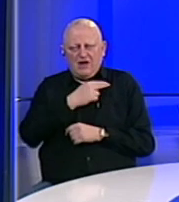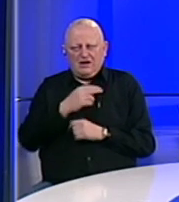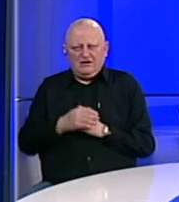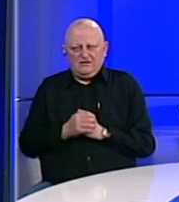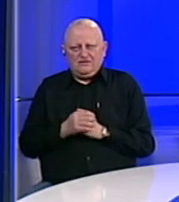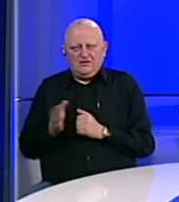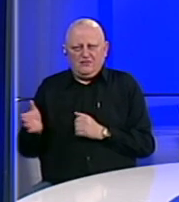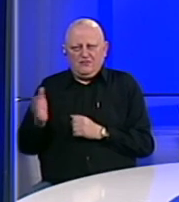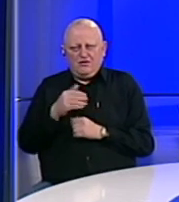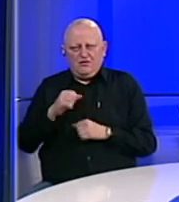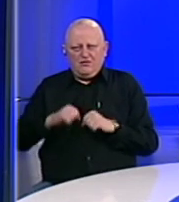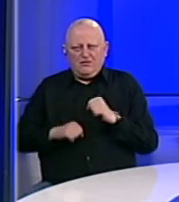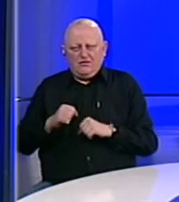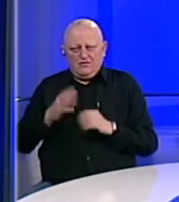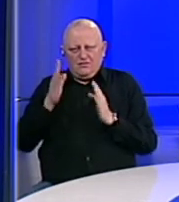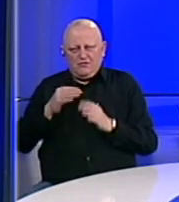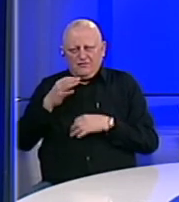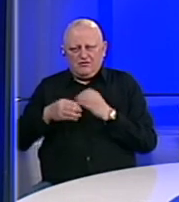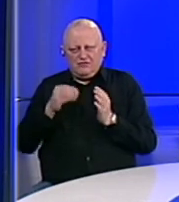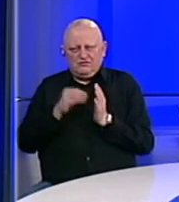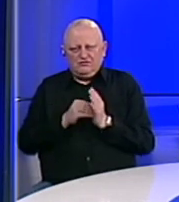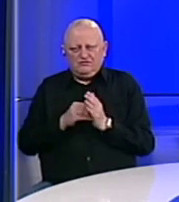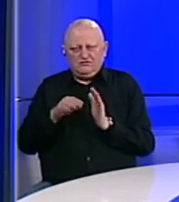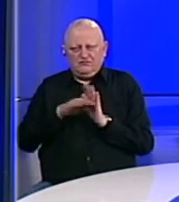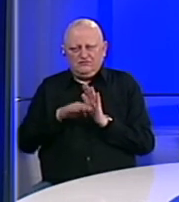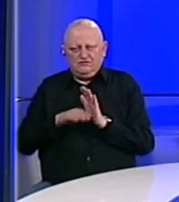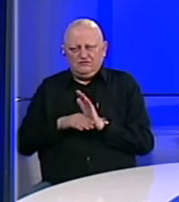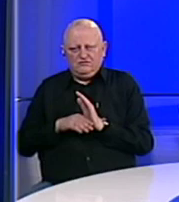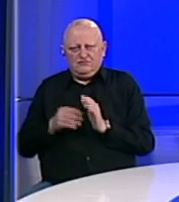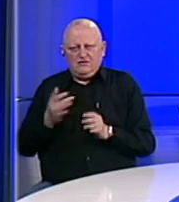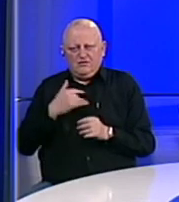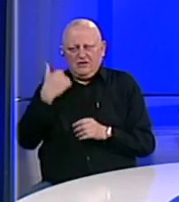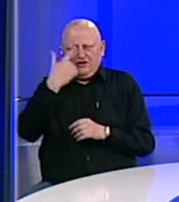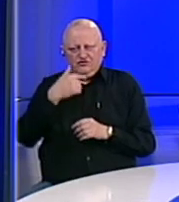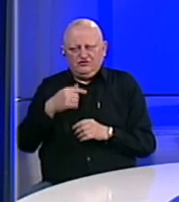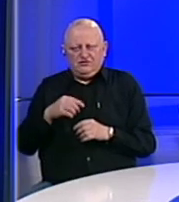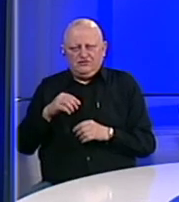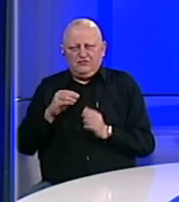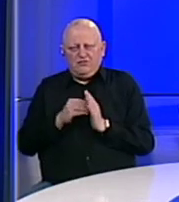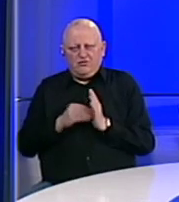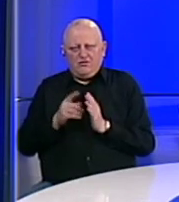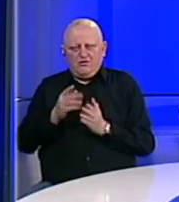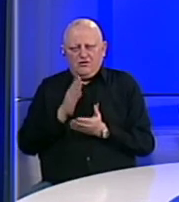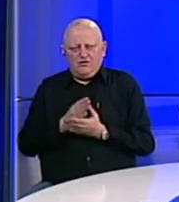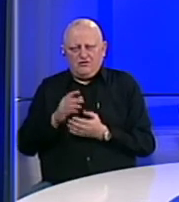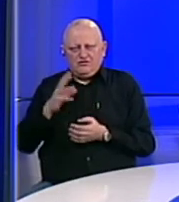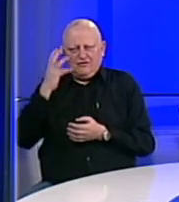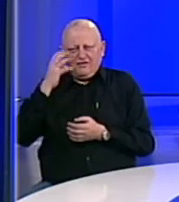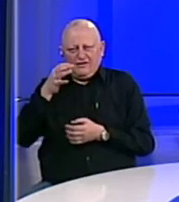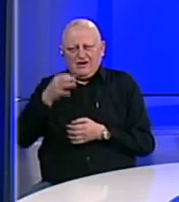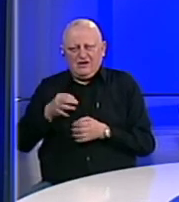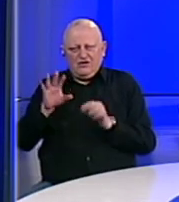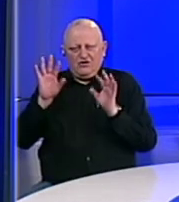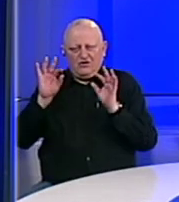je pokrenula postupak provjere i ocjene zakonitosti obrade ličnih podataka na ovaj način od vlade kantona